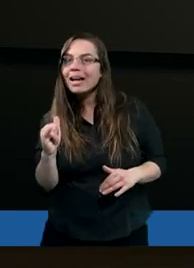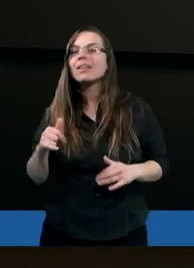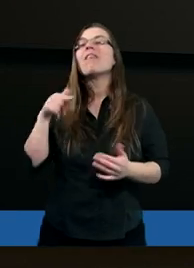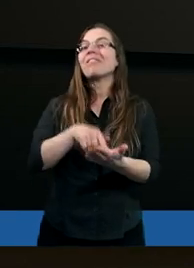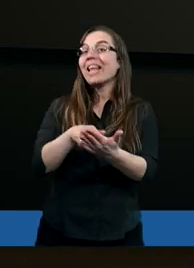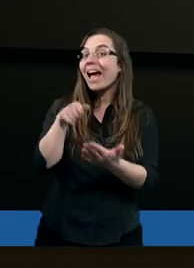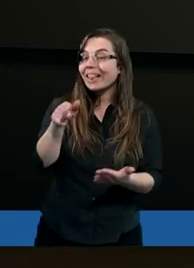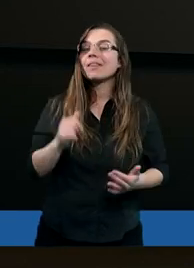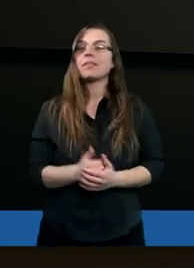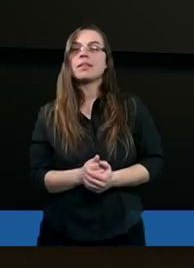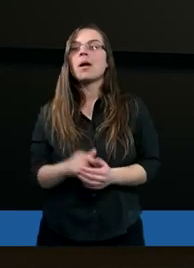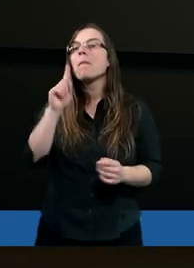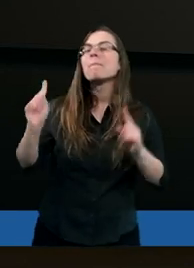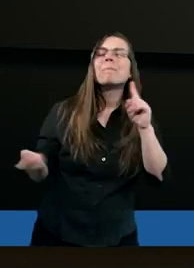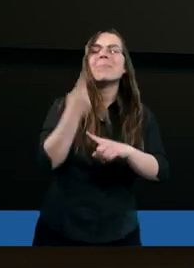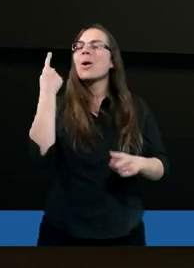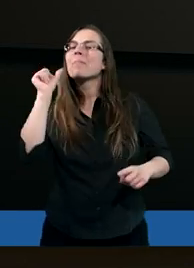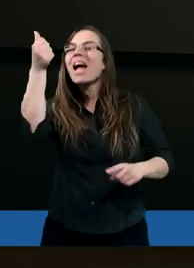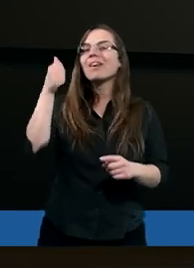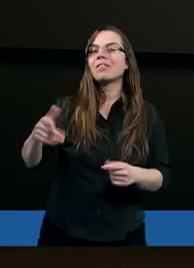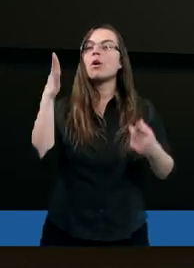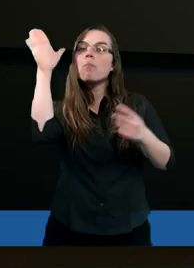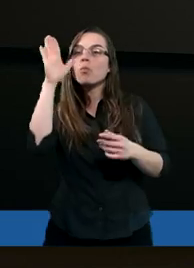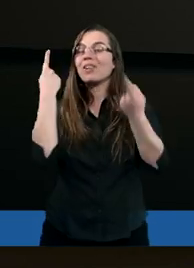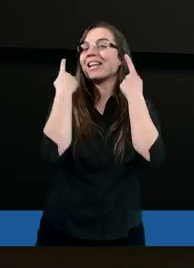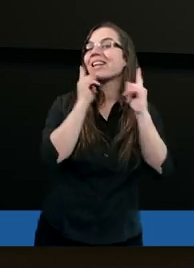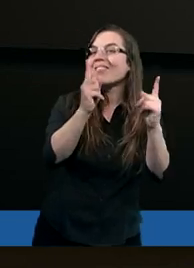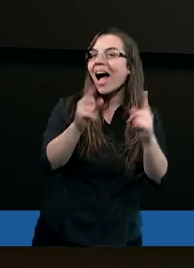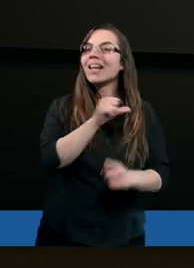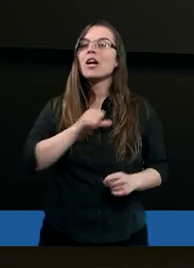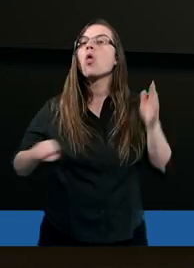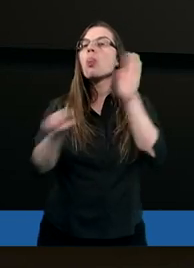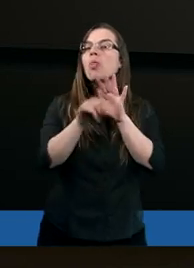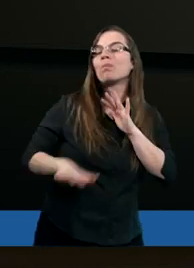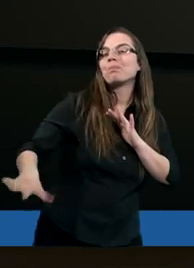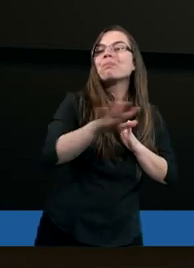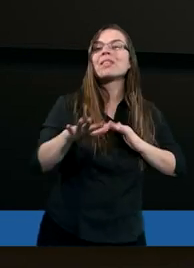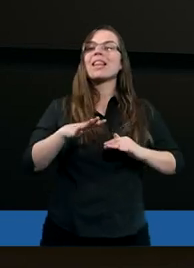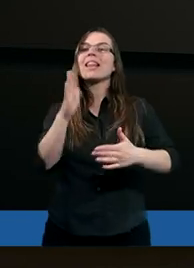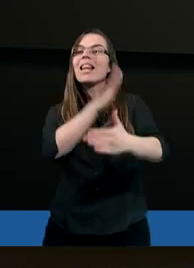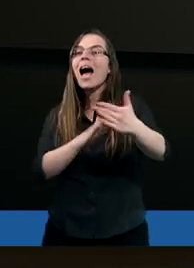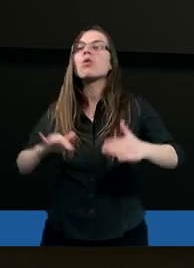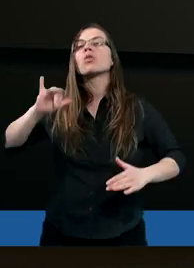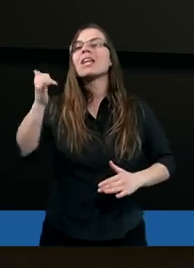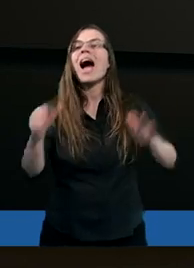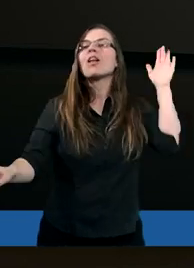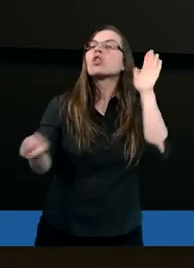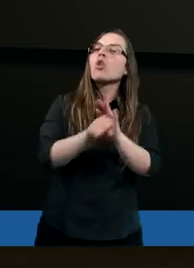po raz pierwszy Bóg zwraca się do tego narodu jako do